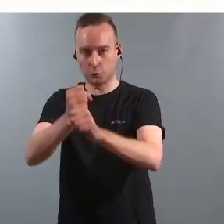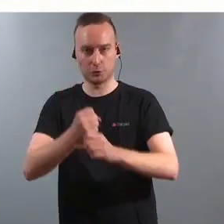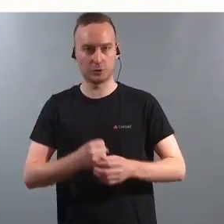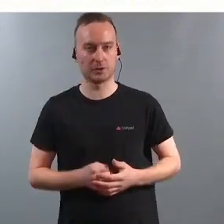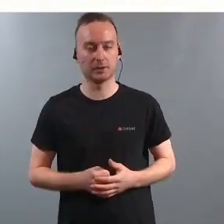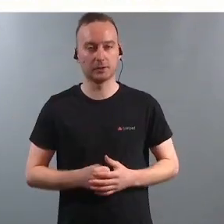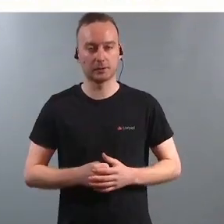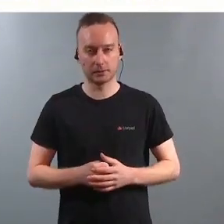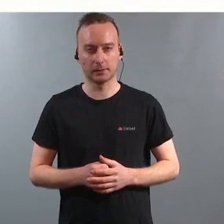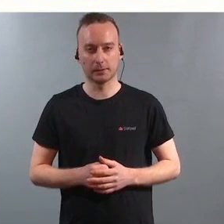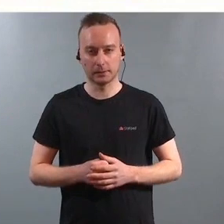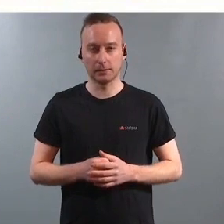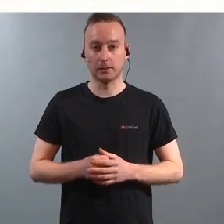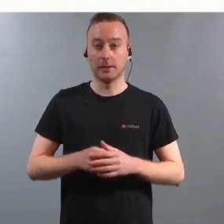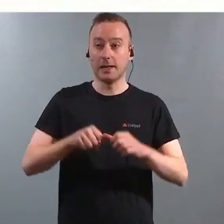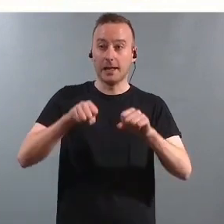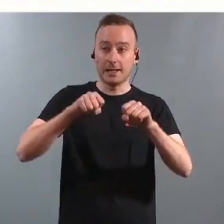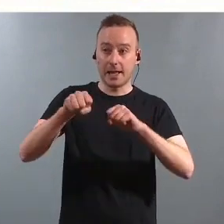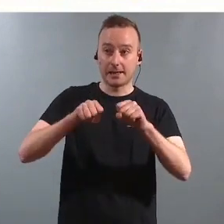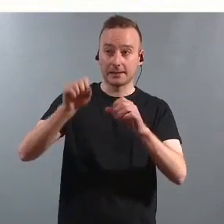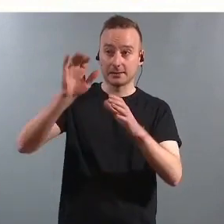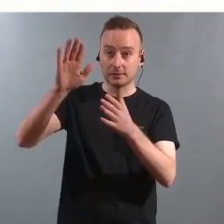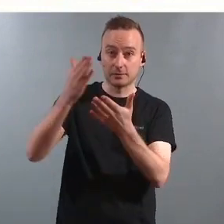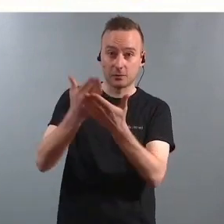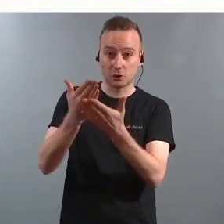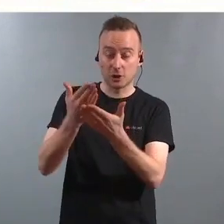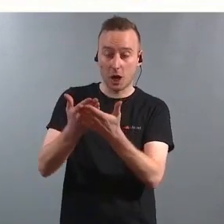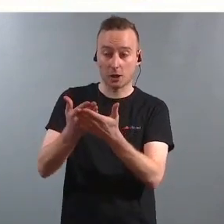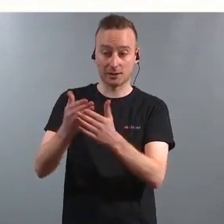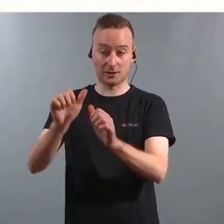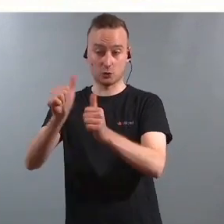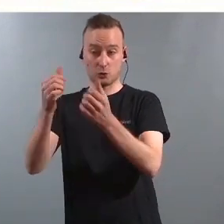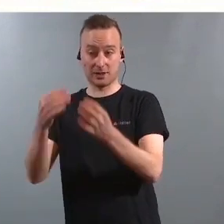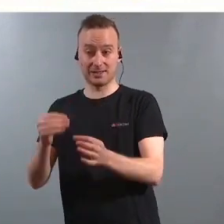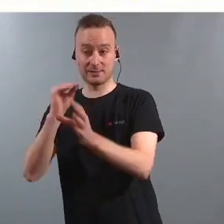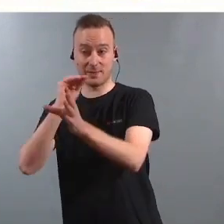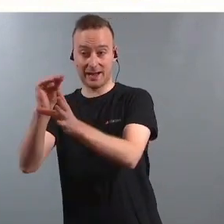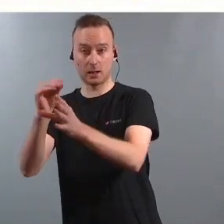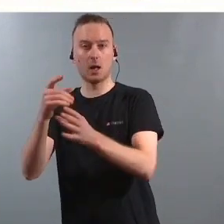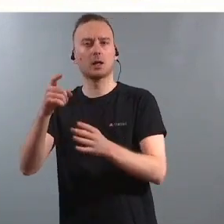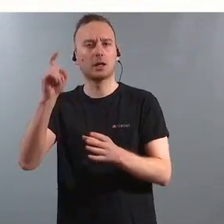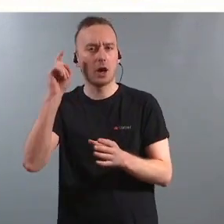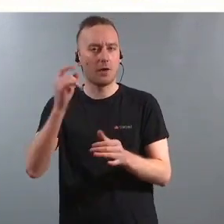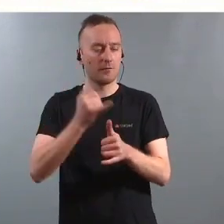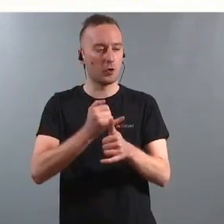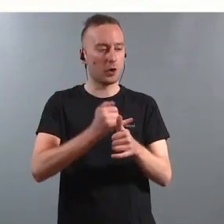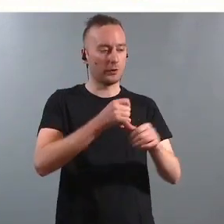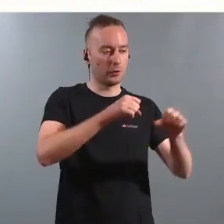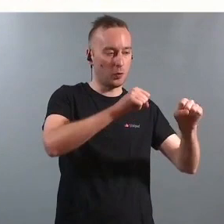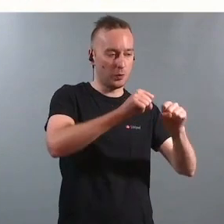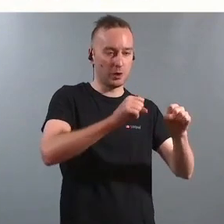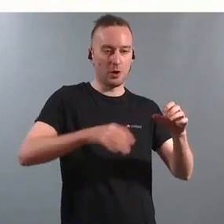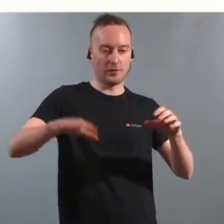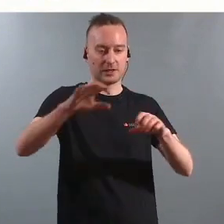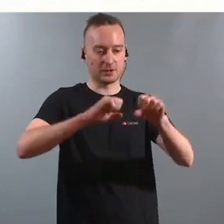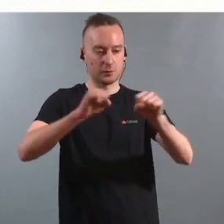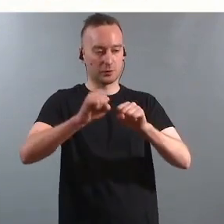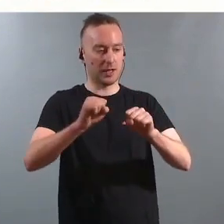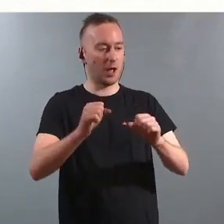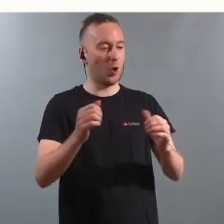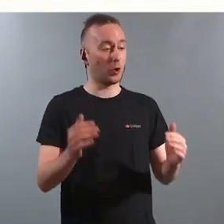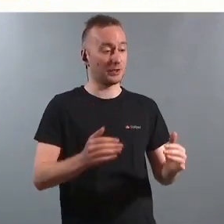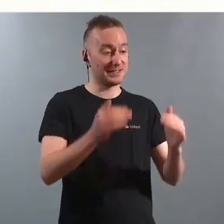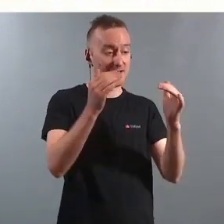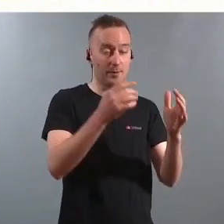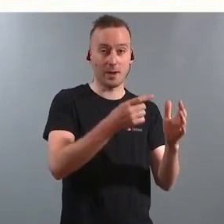Regjeringen, de foreslår ikke i stortingsmeldingen noen krav til hvordan kommunene og fylkeskommunene skal organisere PP-tensen eller